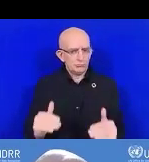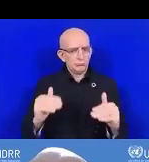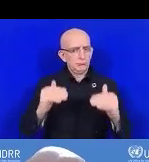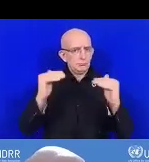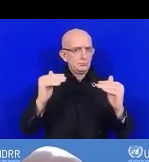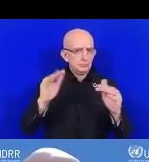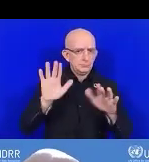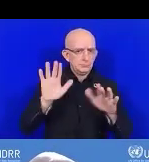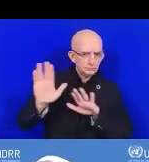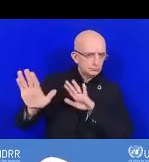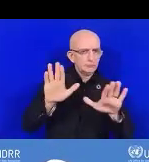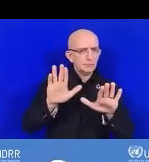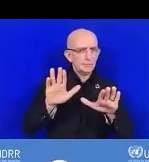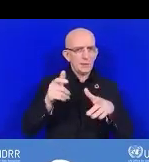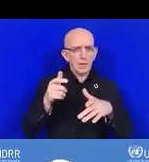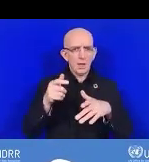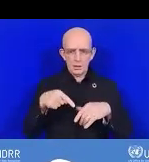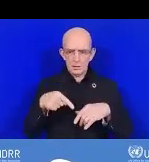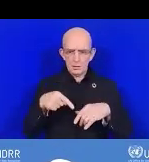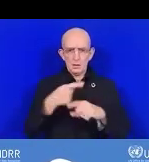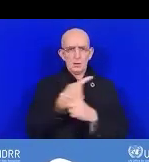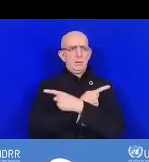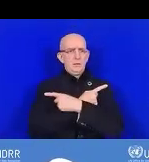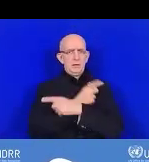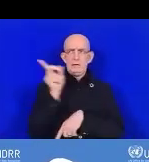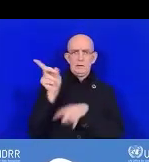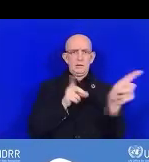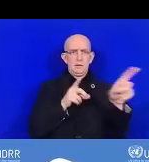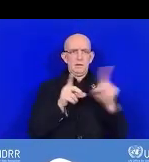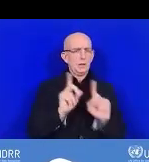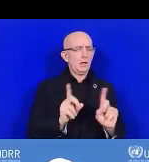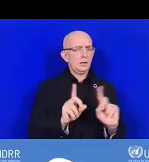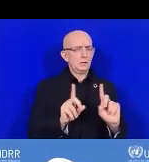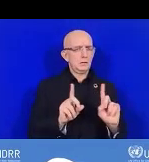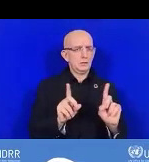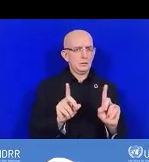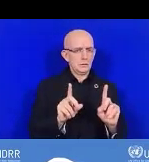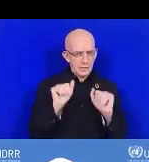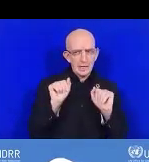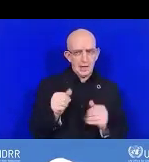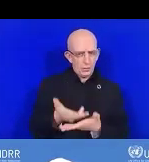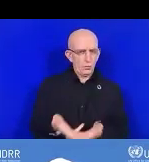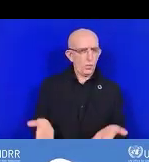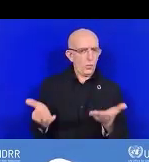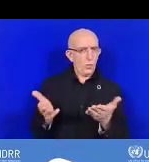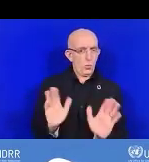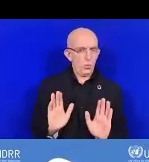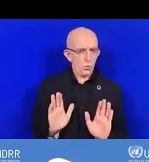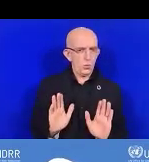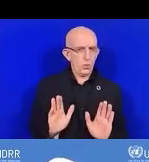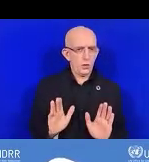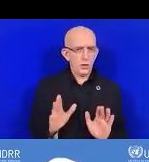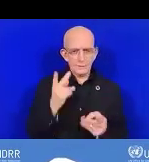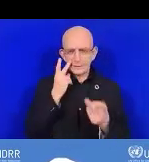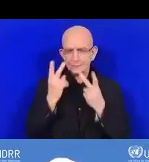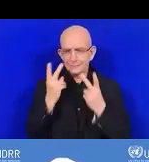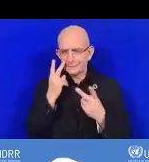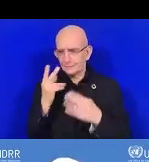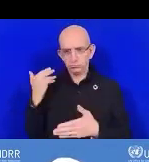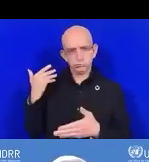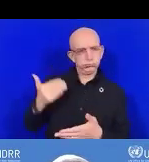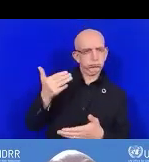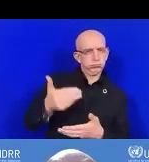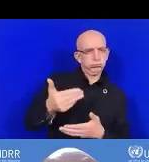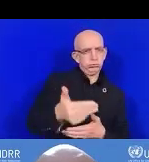il y a un autre annexe appelé l'annexe santé qui est très célèbre, qui a été très